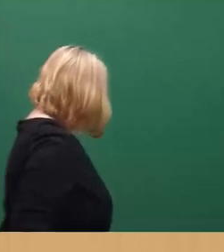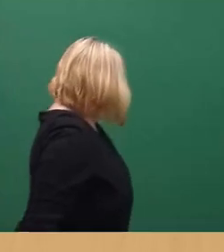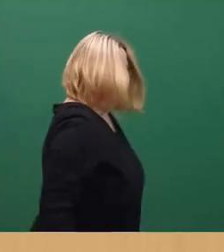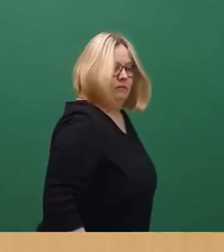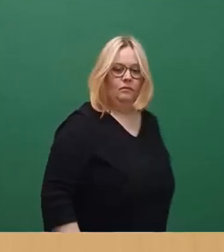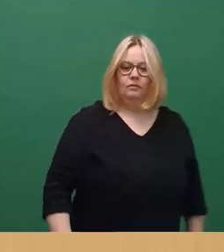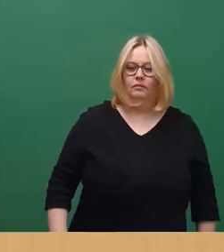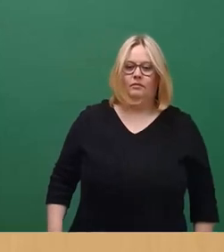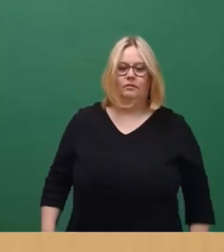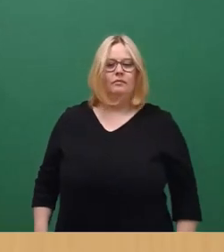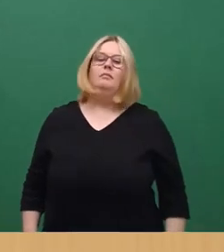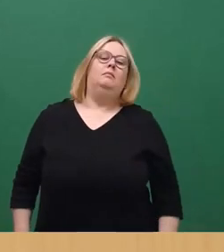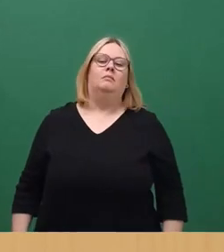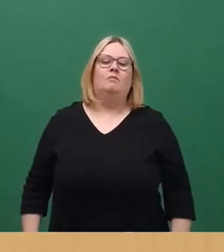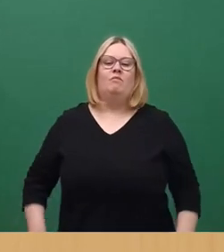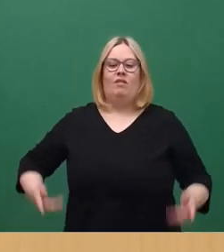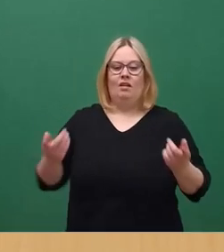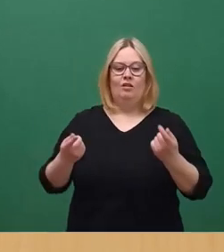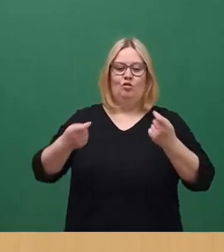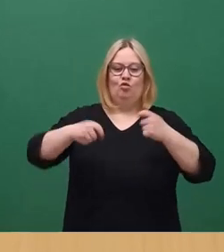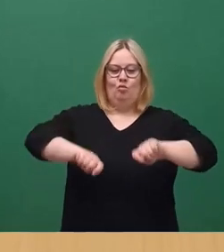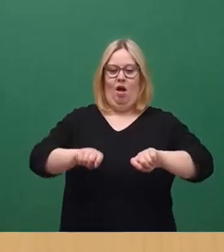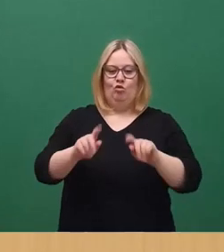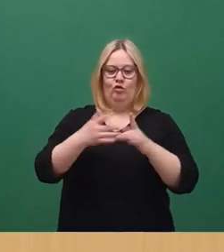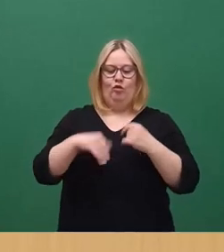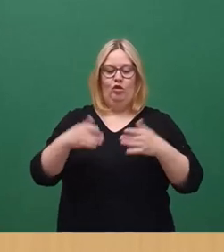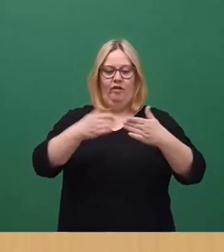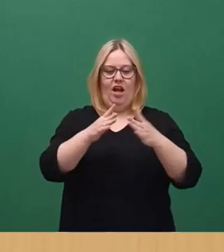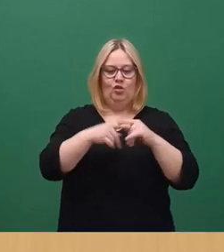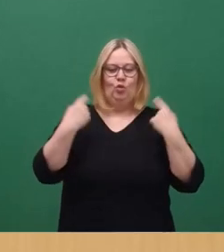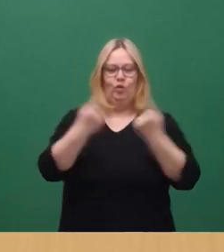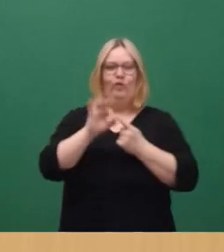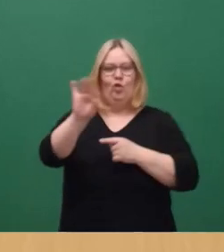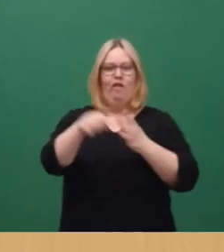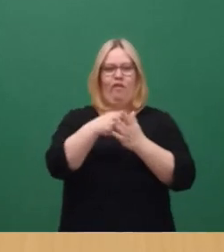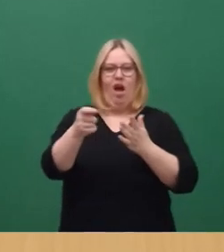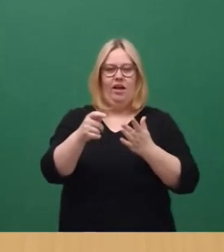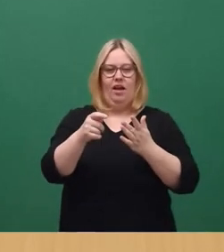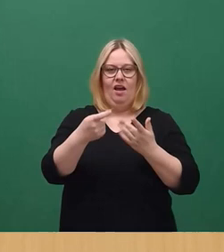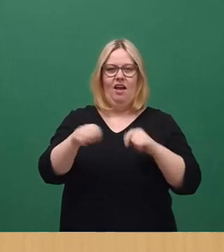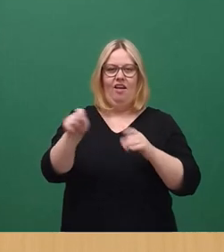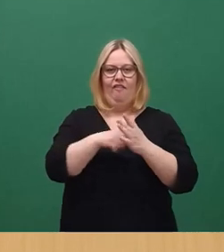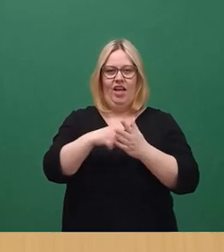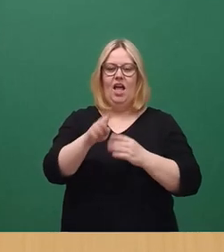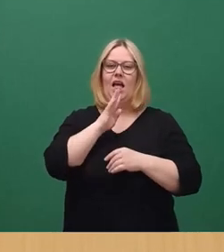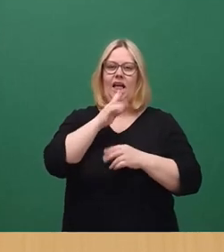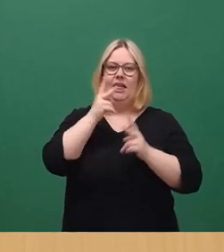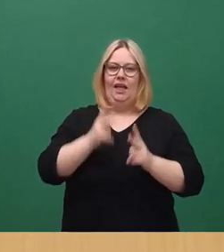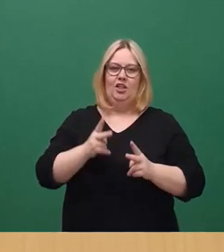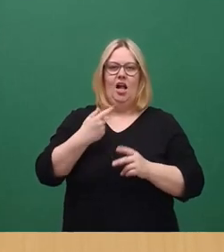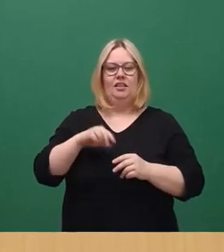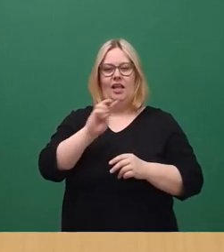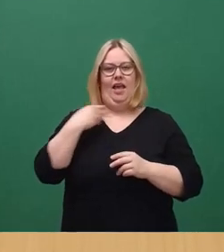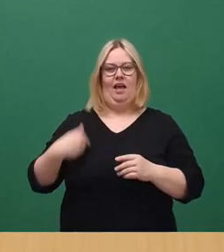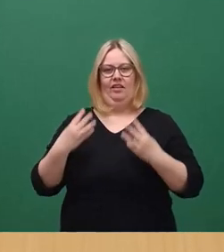Und zum Abschluss der Fraktionsrunde für die Freien Wähler abgetretenes Rederecht. An Herrn Wiesner dürfen Sie